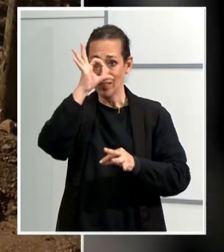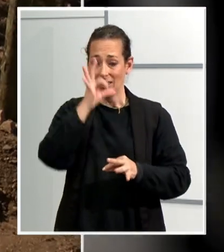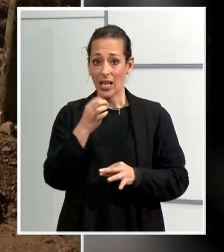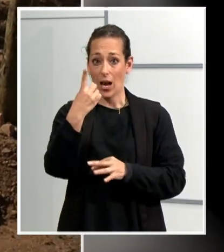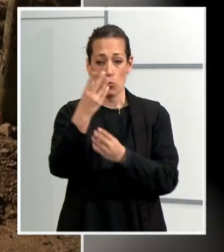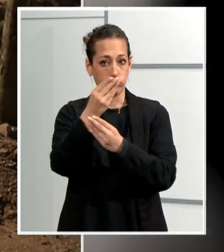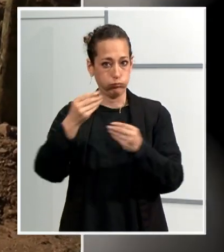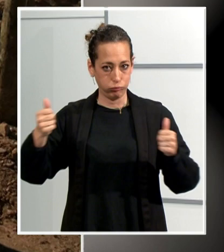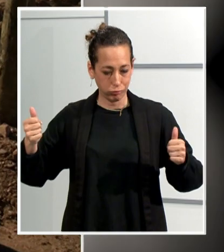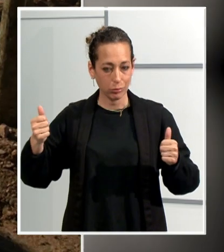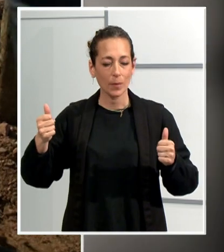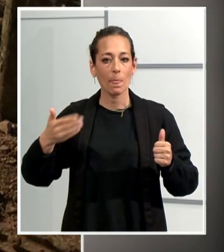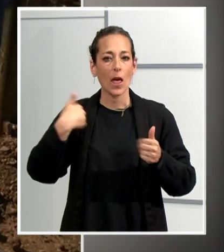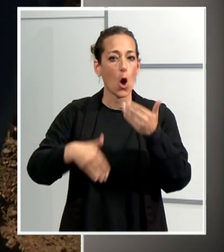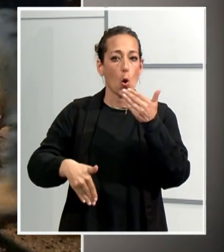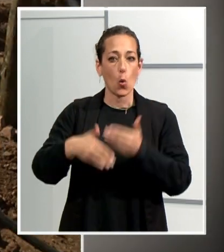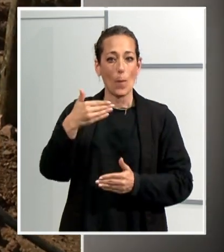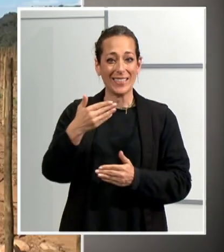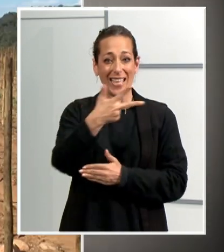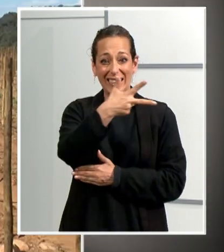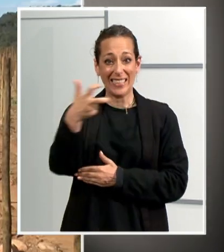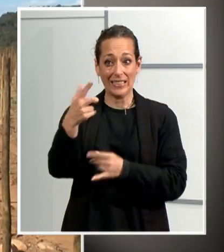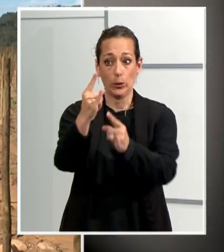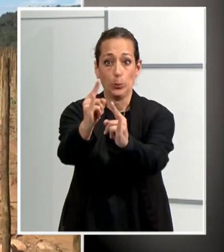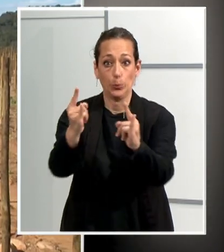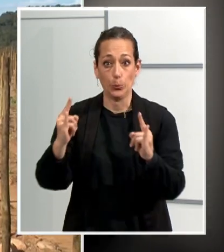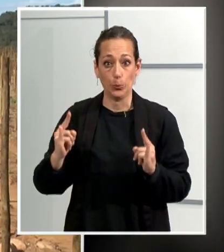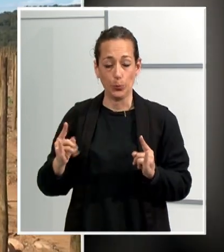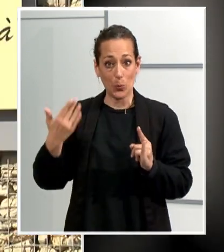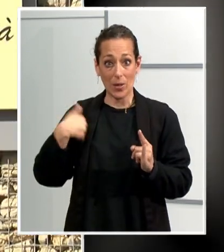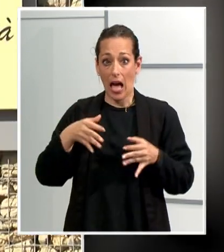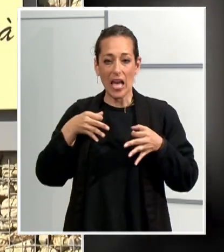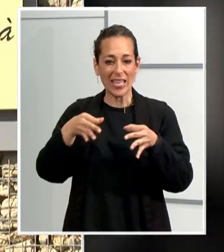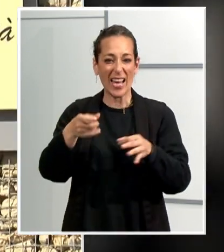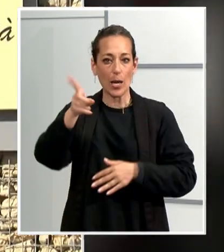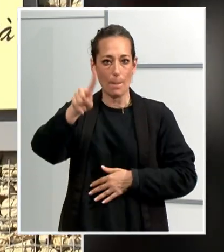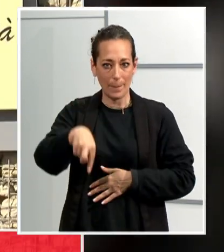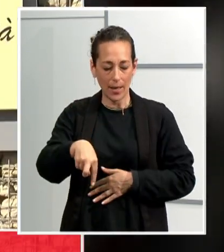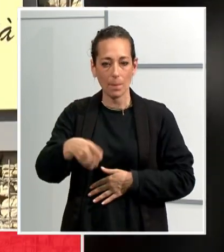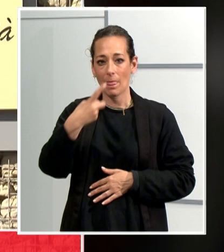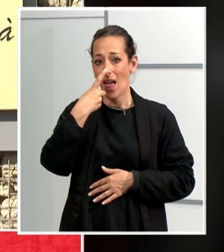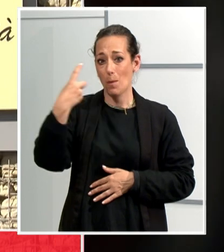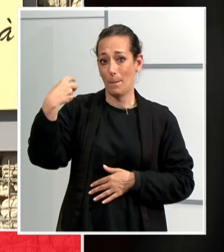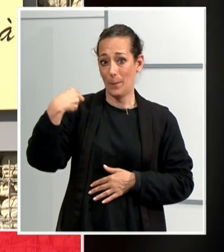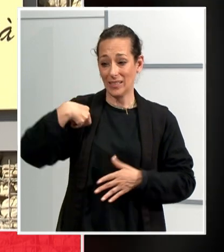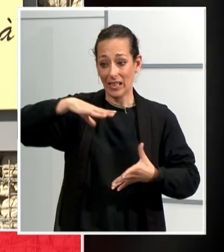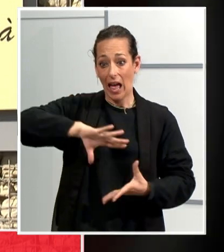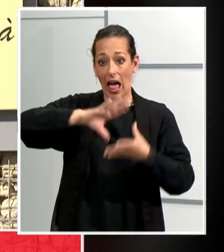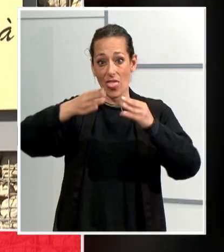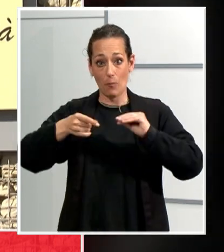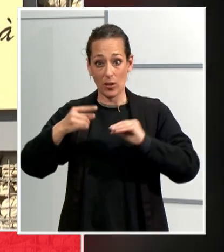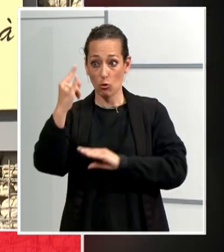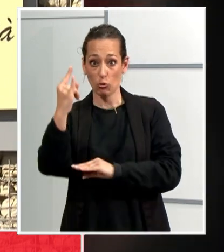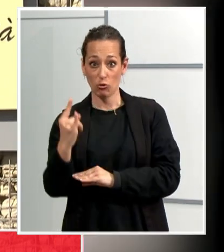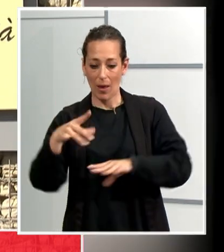començar amb poc més de 300 ceps i ara s'està completant la plantació fins a arribar al mili. Fa un any l'adaptació del cep del Terrasenc als